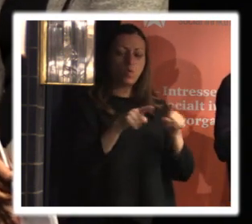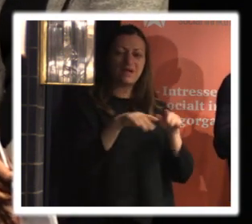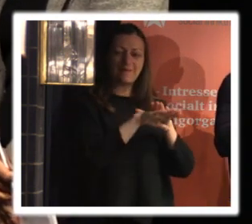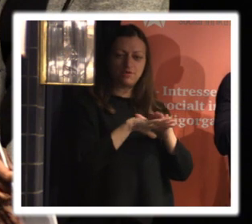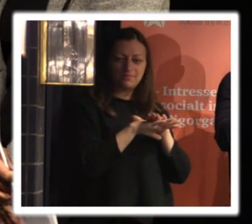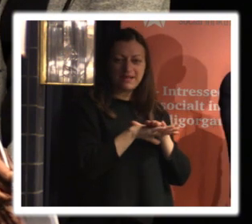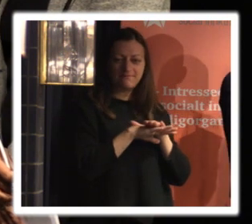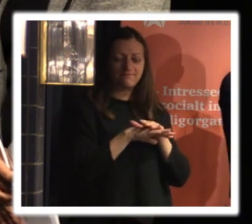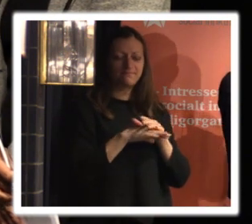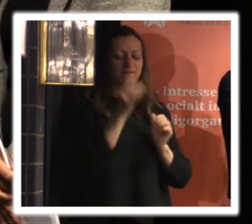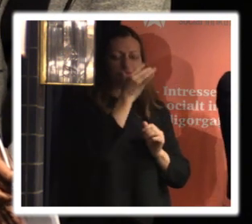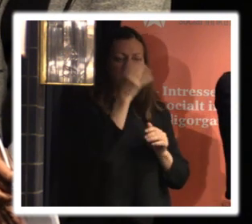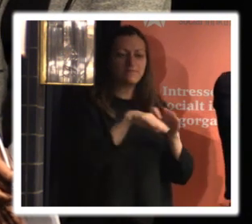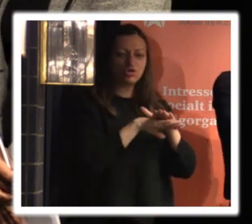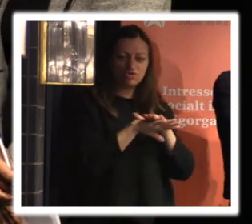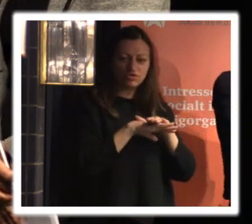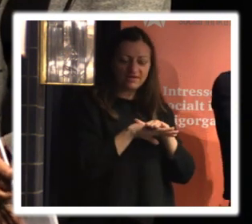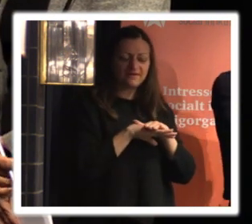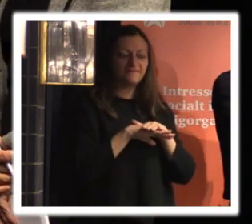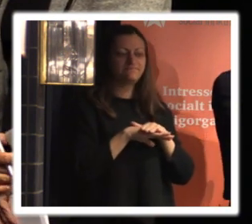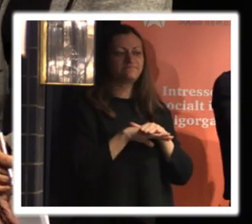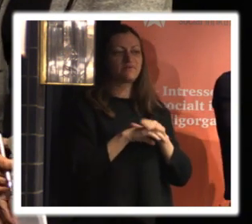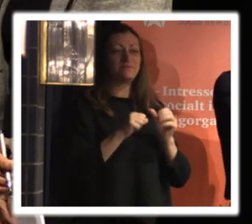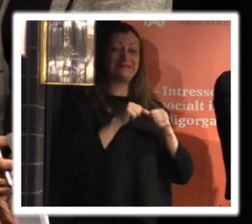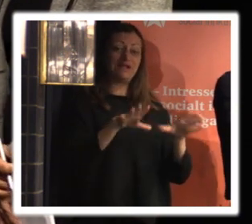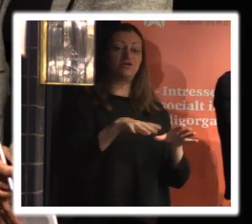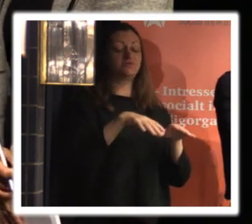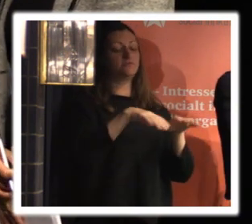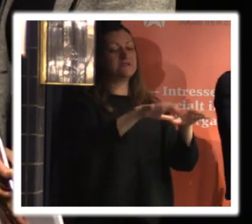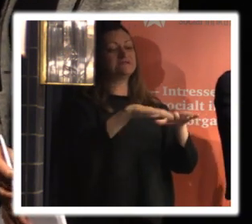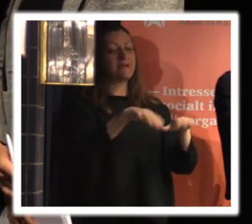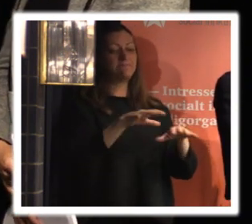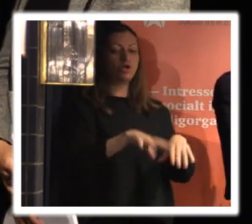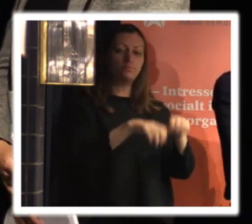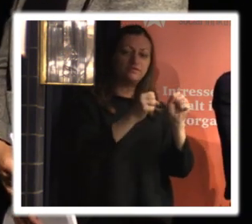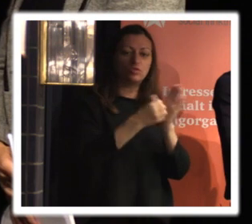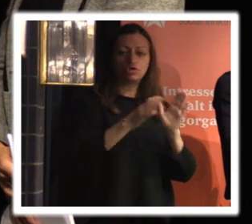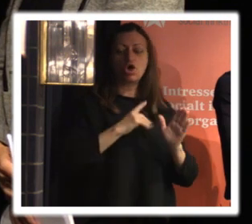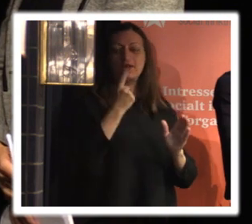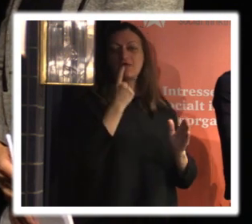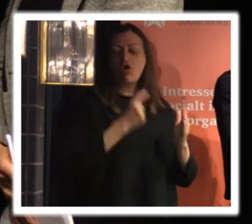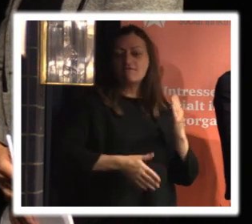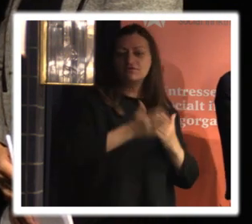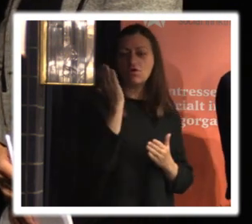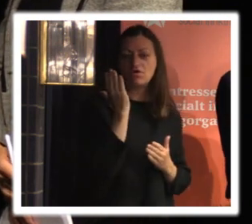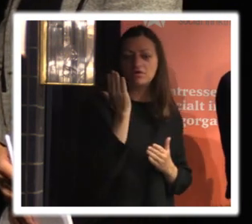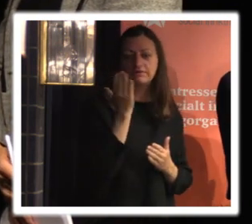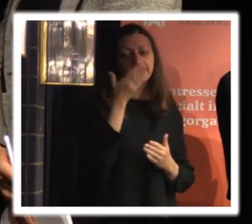är inne på lite nu att det är tillåtet om det man samlar uppgifter för att man har ett avtal och det kan ju vara allt ifrån om vi tar